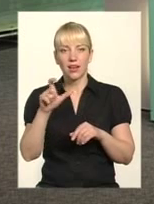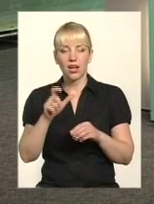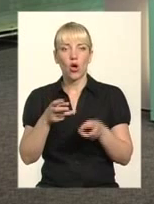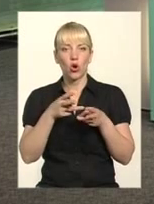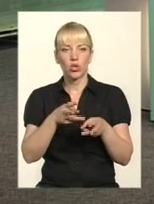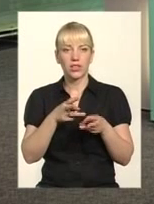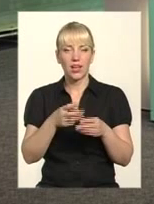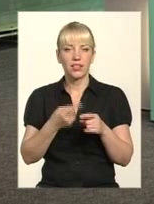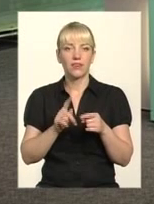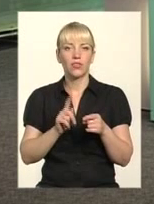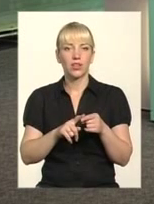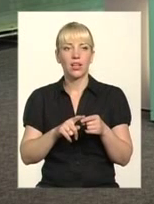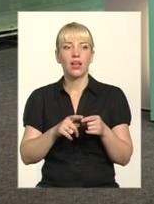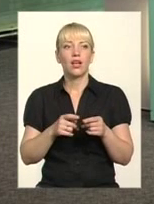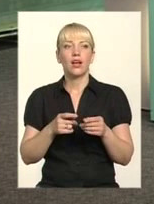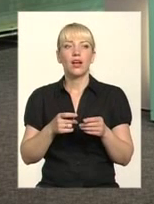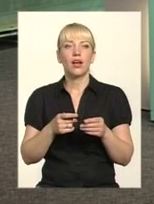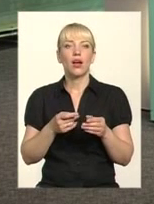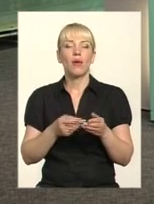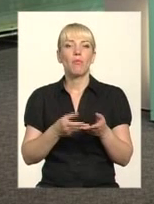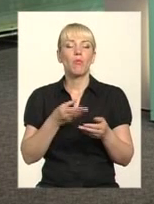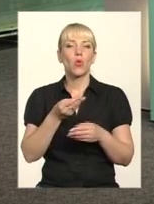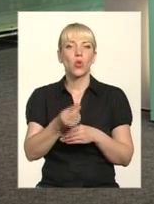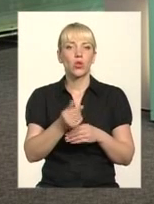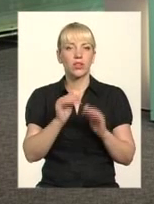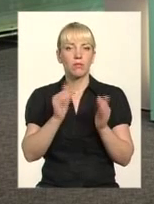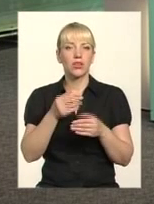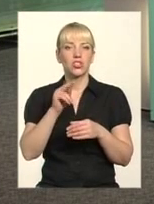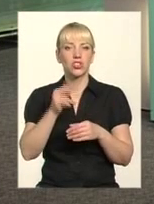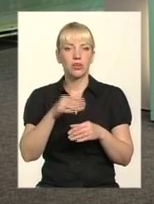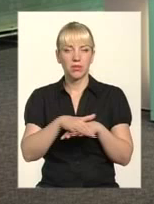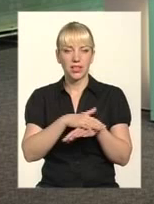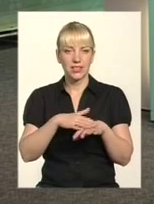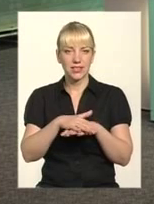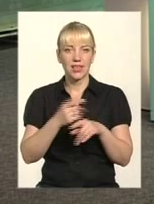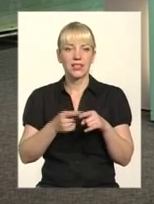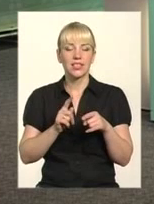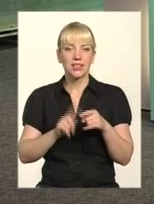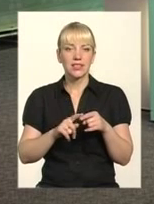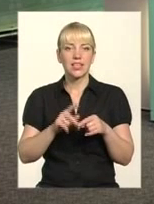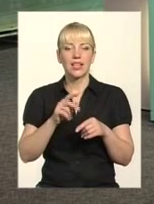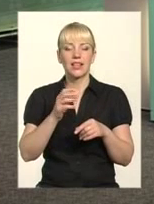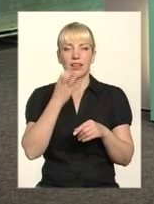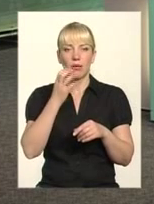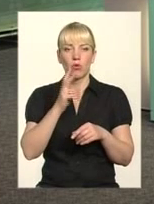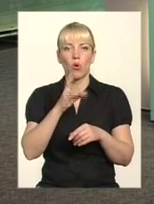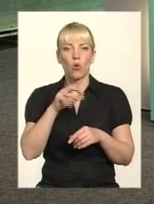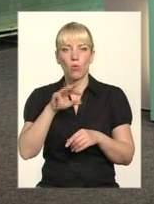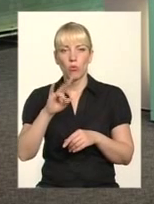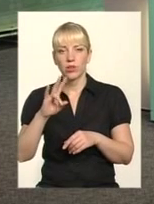тарифу даже менше, ніж населення. Так як Теплокомуненерго, в принципі, заключається договір з Нафтогазом, і Нафтогаз